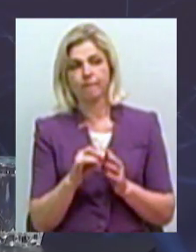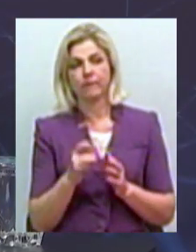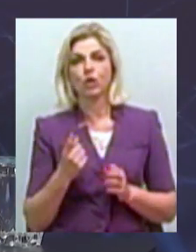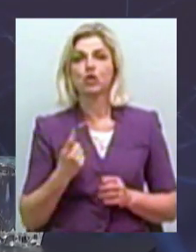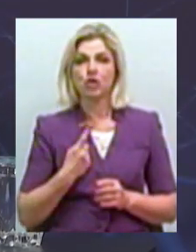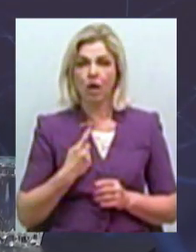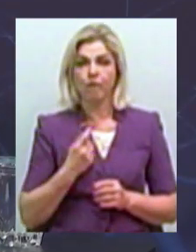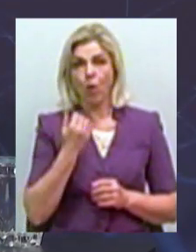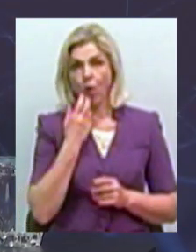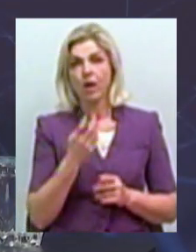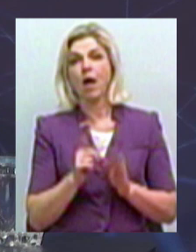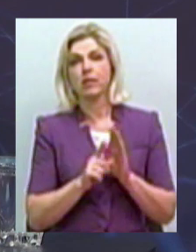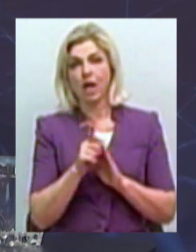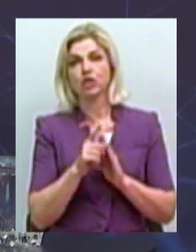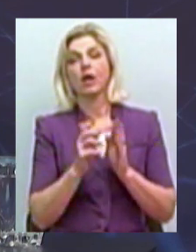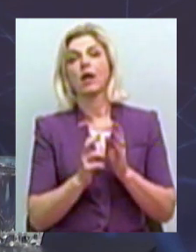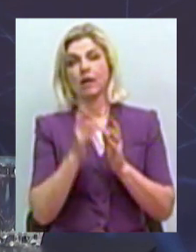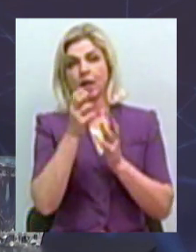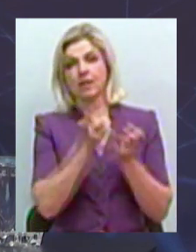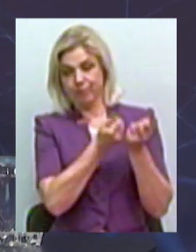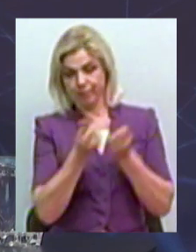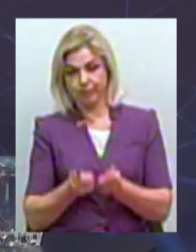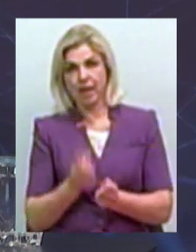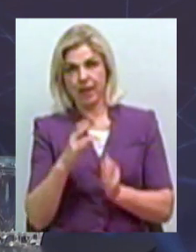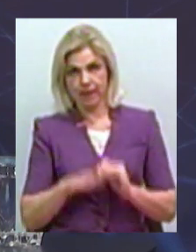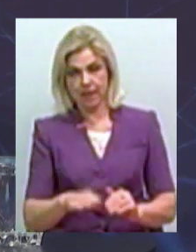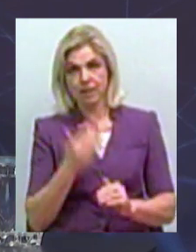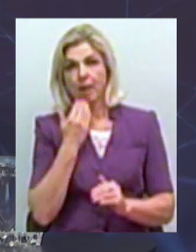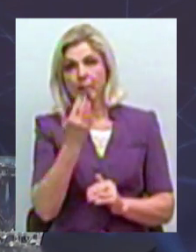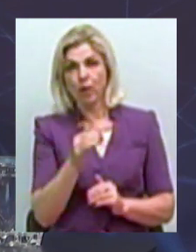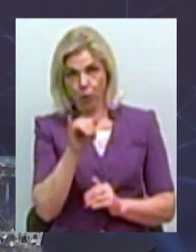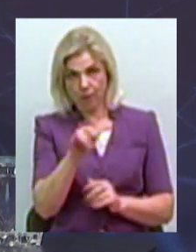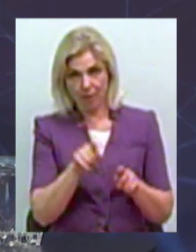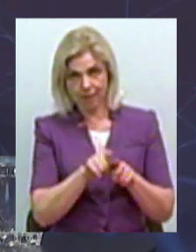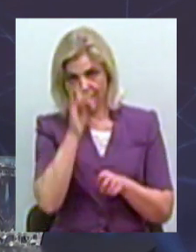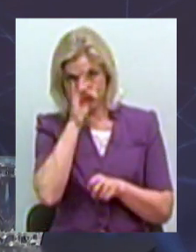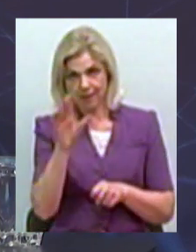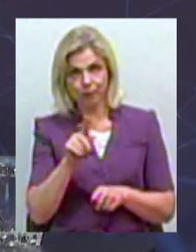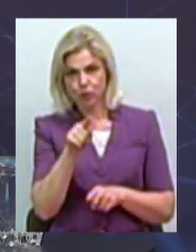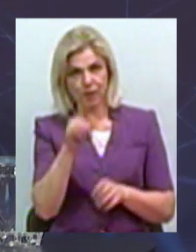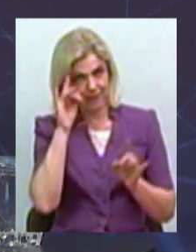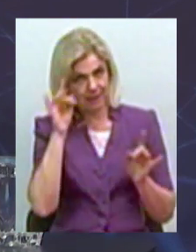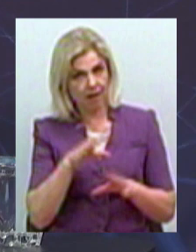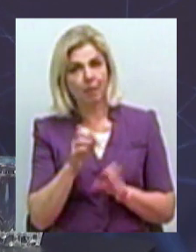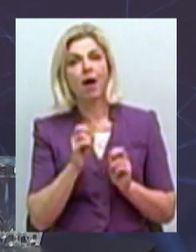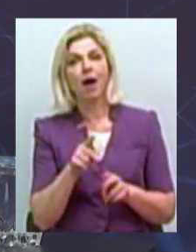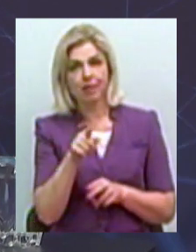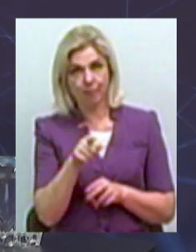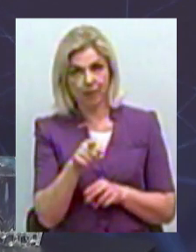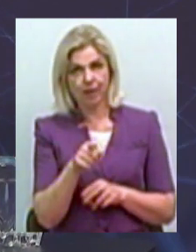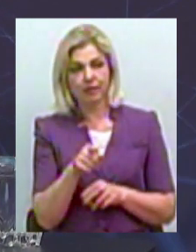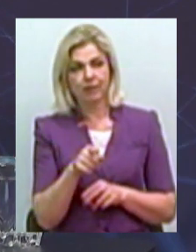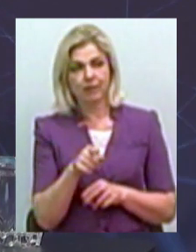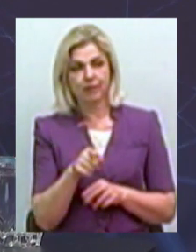І коли його спустили до низу, ми запитали, в тебе є така вже слава, що ти такий екстремал. Це тобі як? Скажу